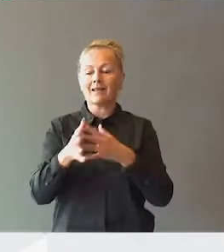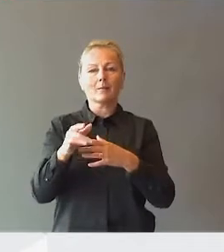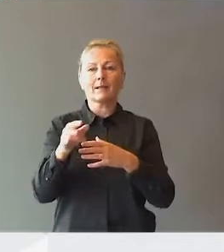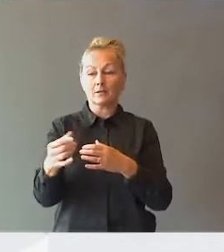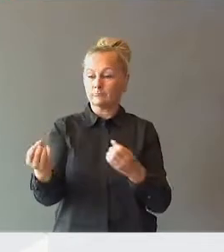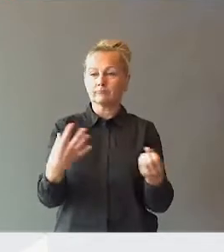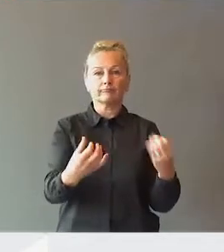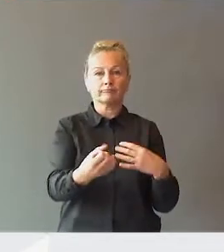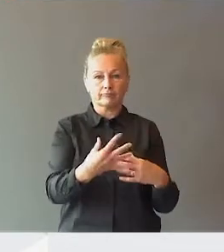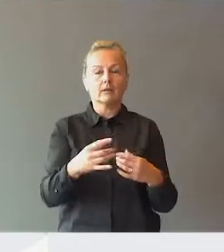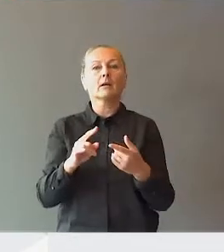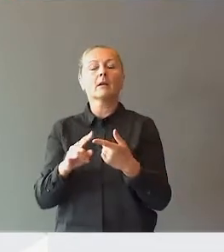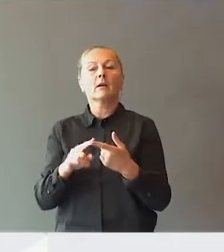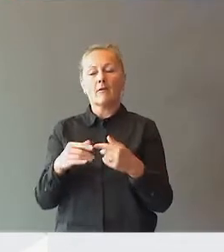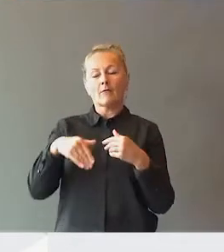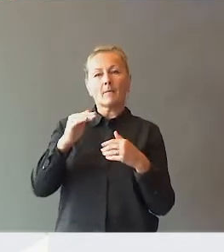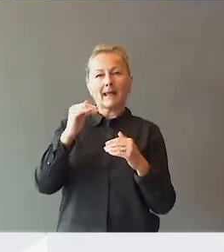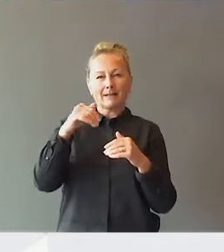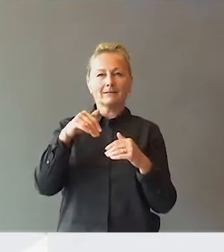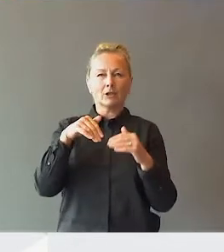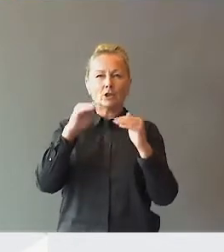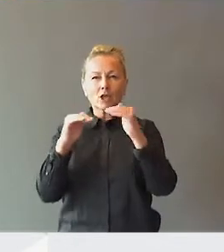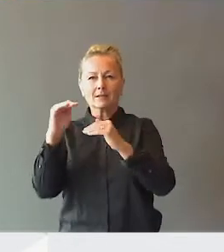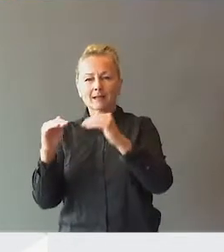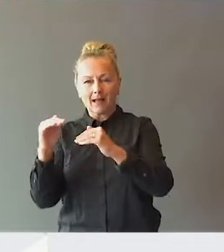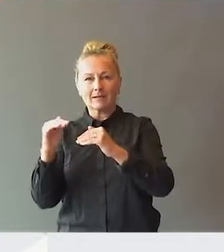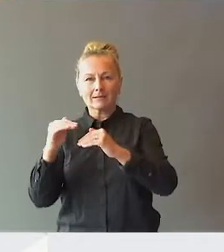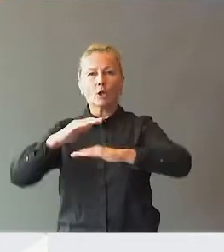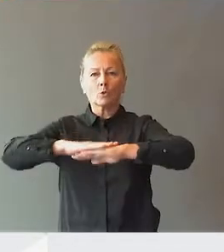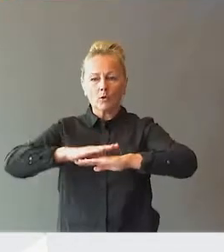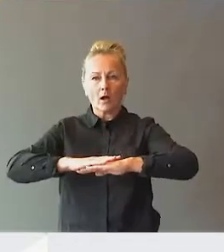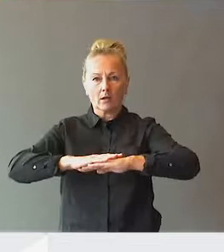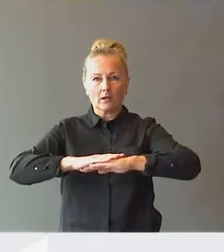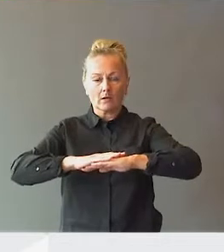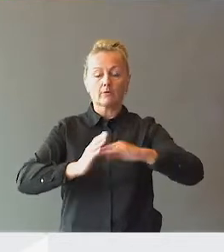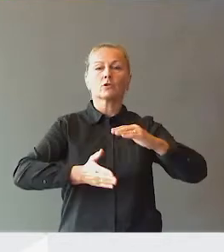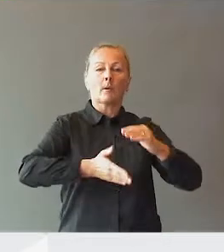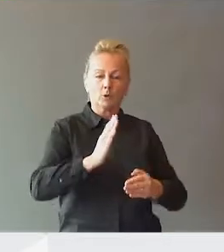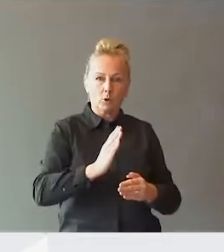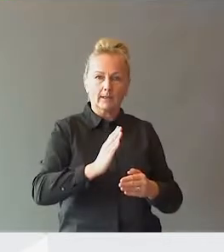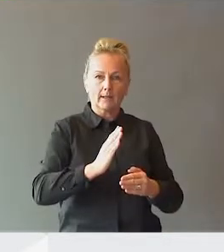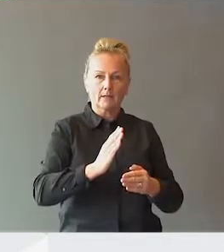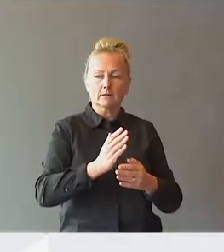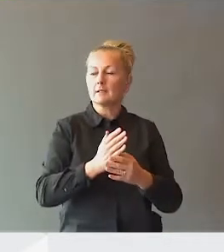som nå kommer inn, at man får et mye mer nyansert, rett og slett et grunnlag for å ta de beslutningene, og at man ikke baserer seg på en